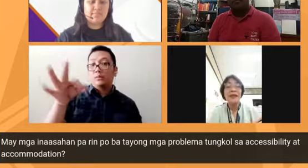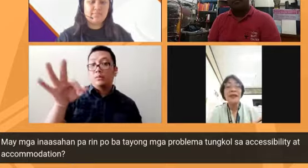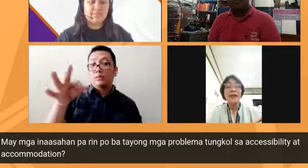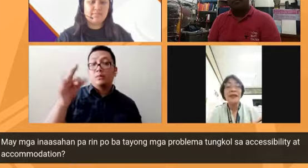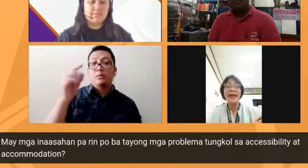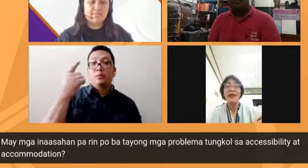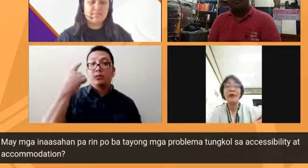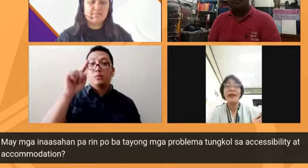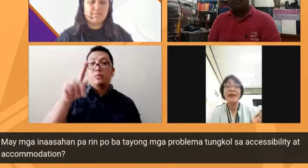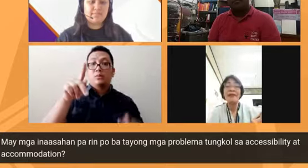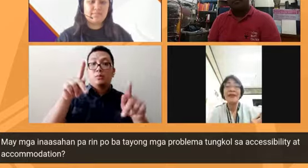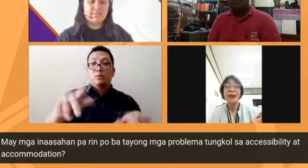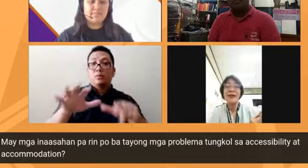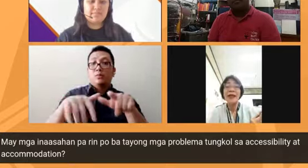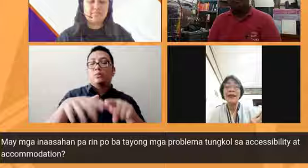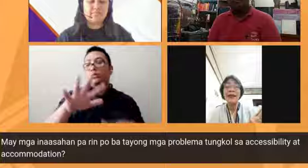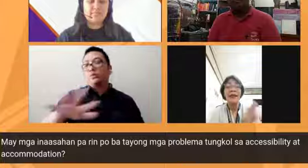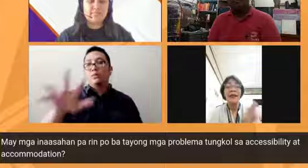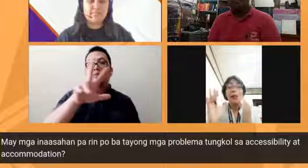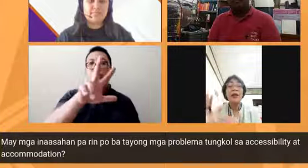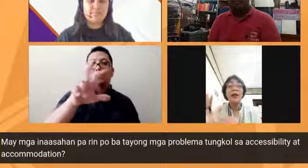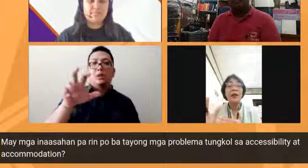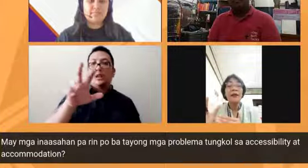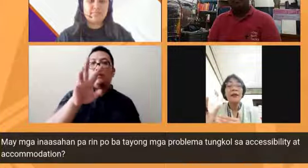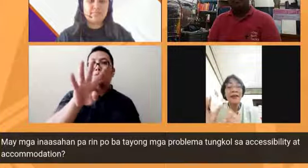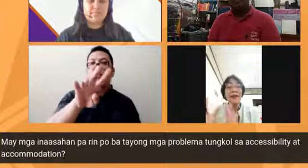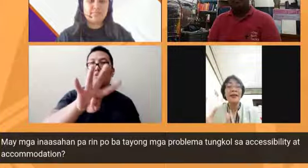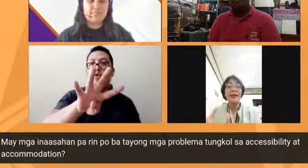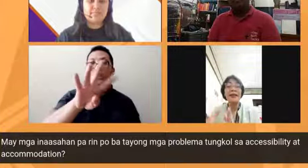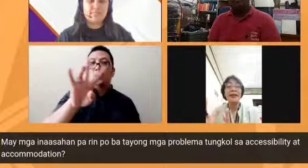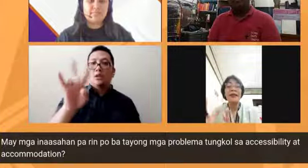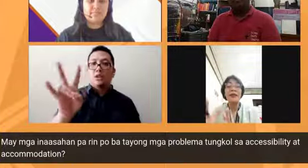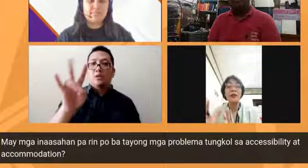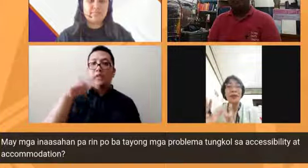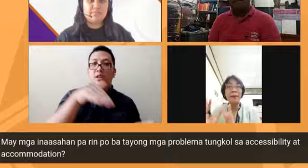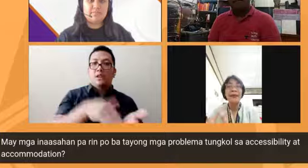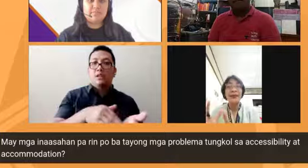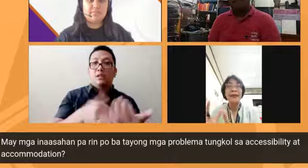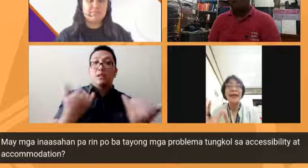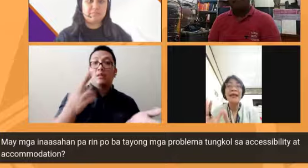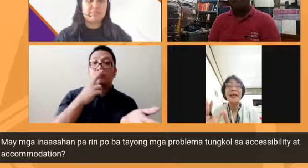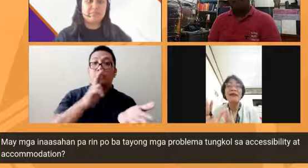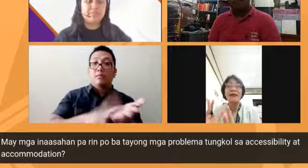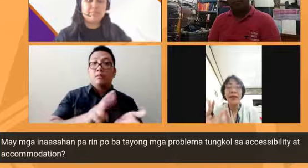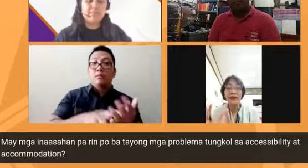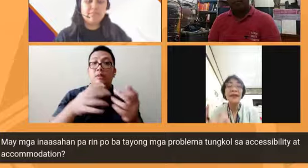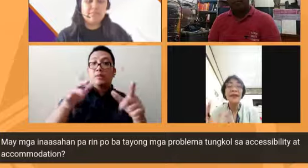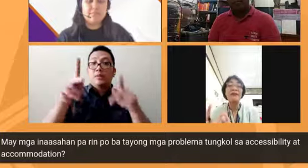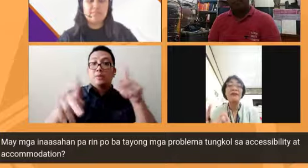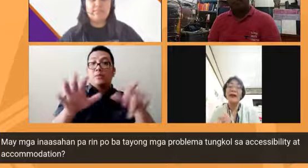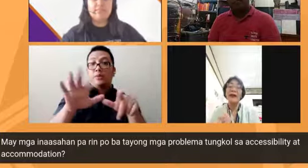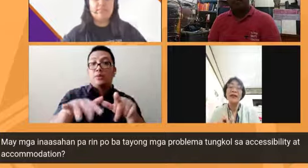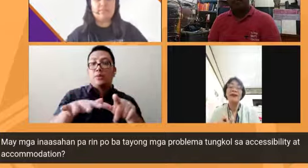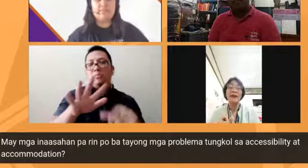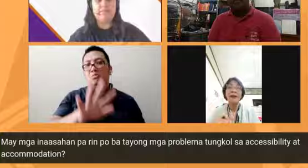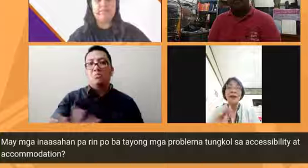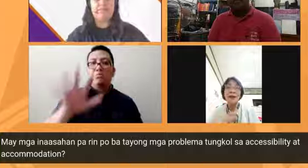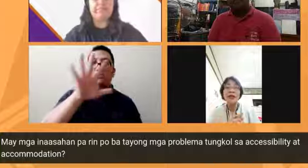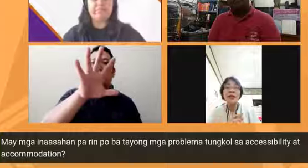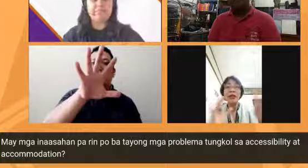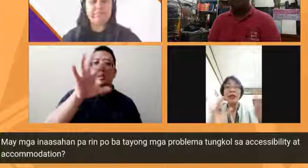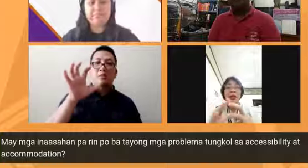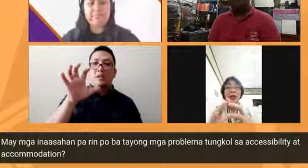is around 347,000 ngayong registrado natin ngayong may kapansanan ay nasa 511,000